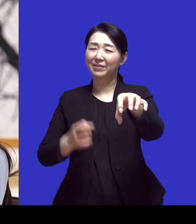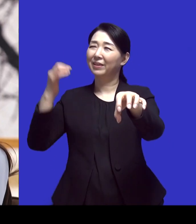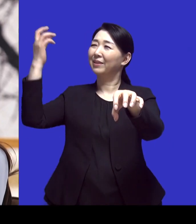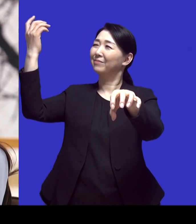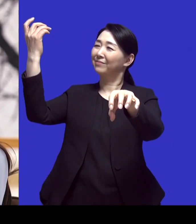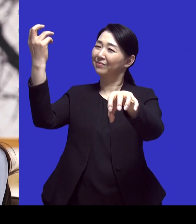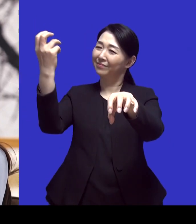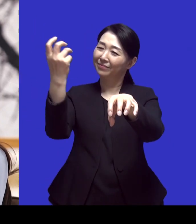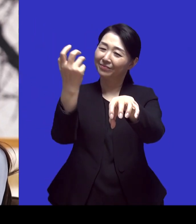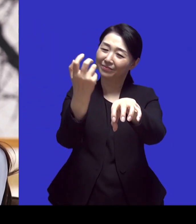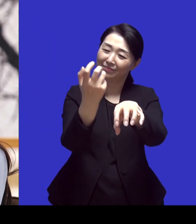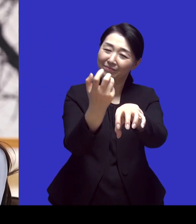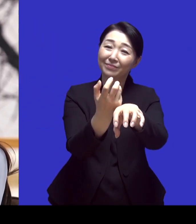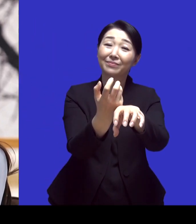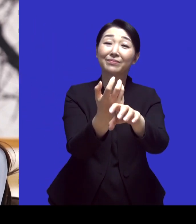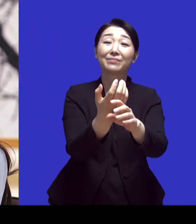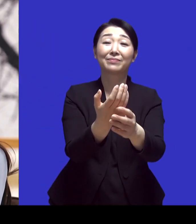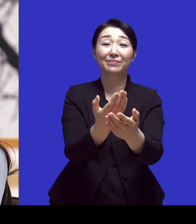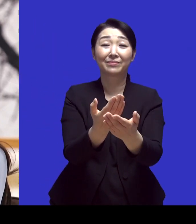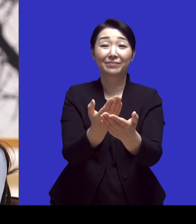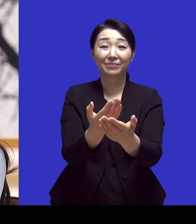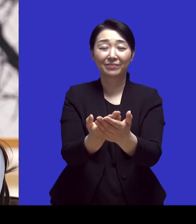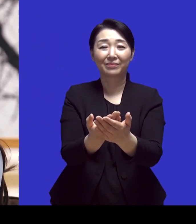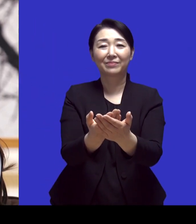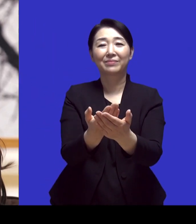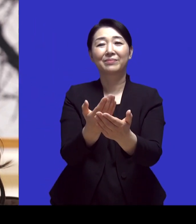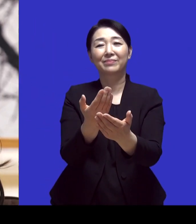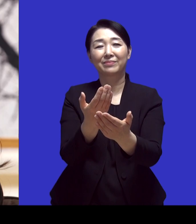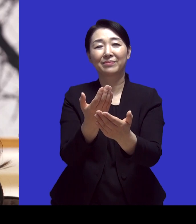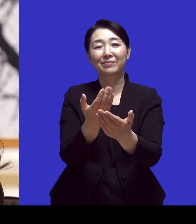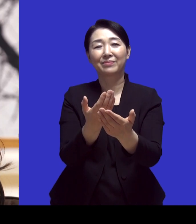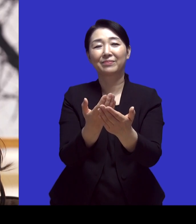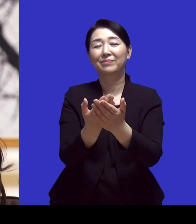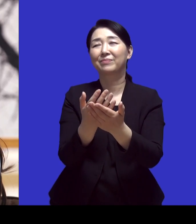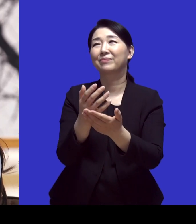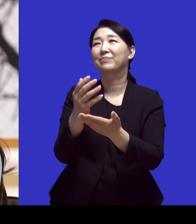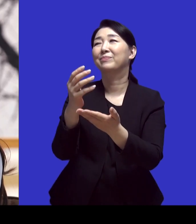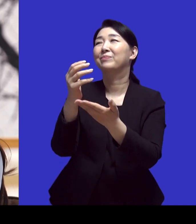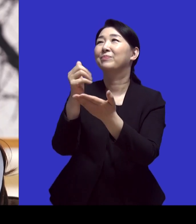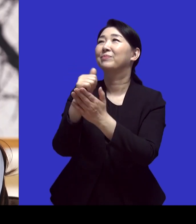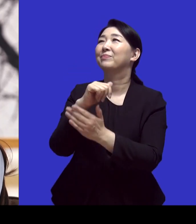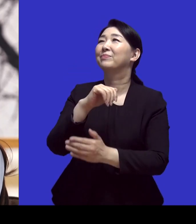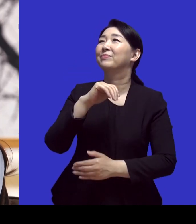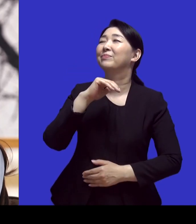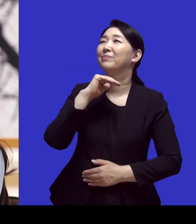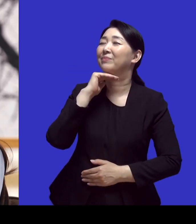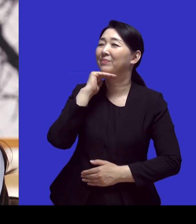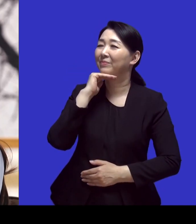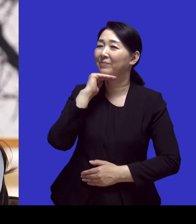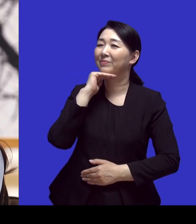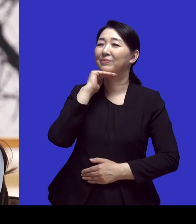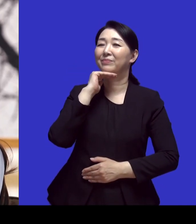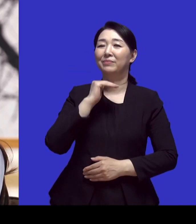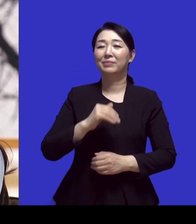이곳에 임재하소서 이곳에 주님을 기다립니다